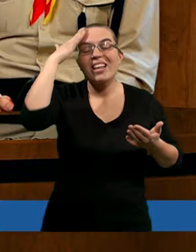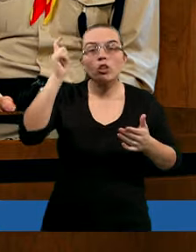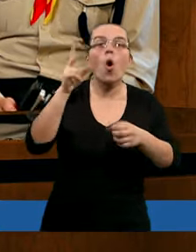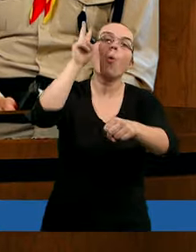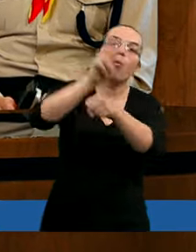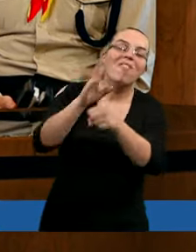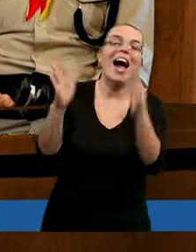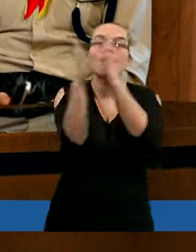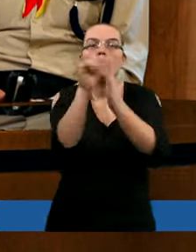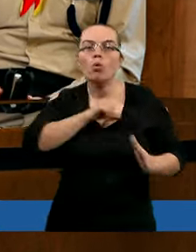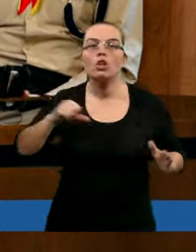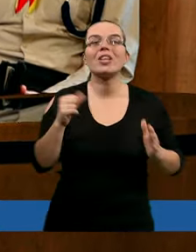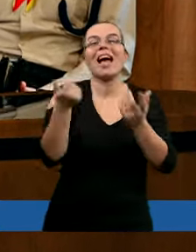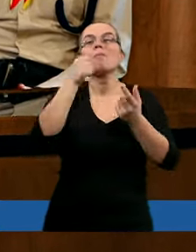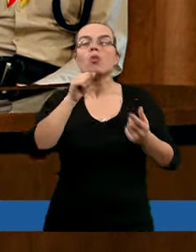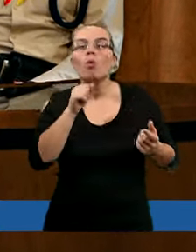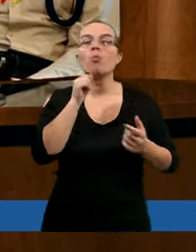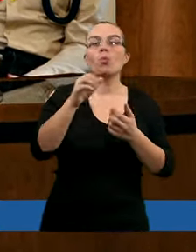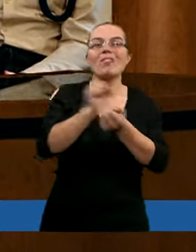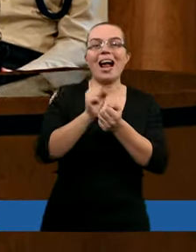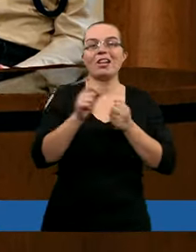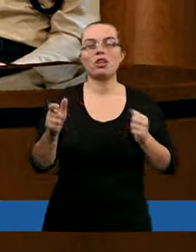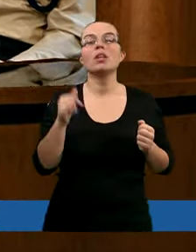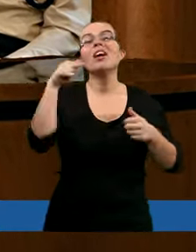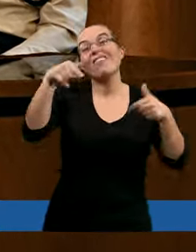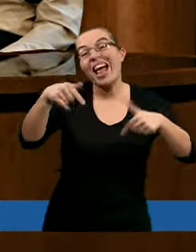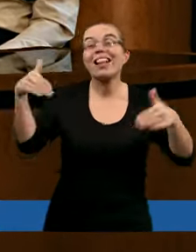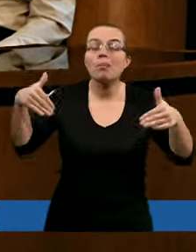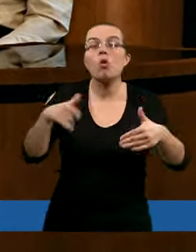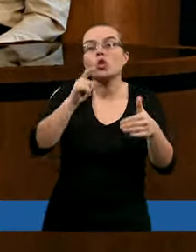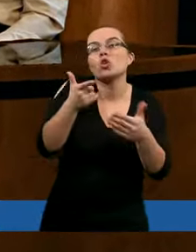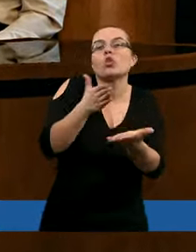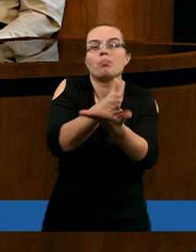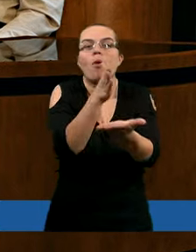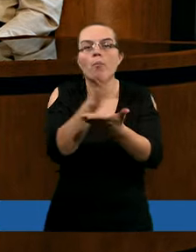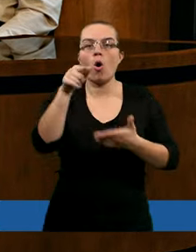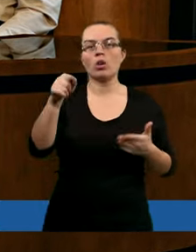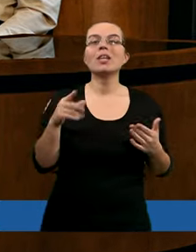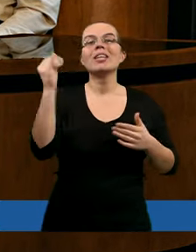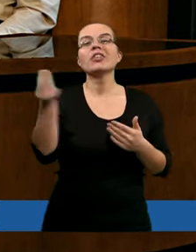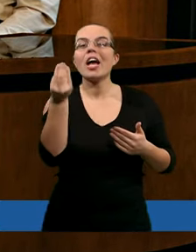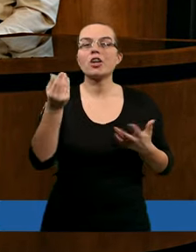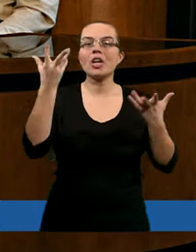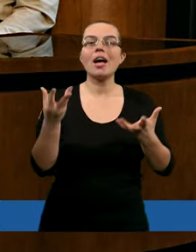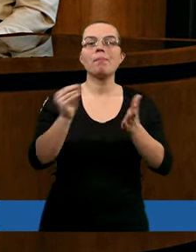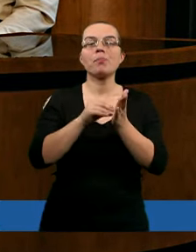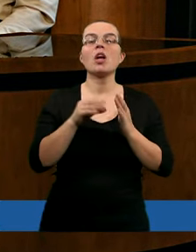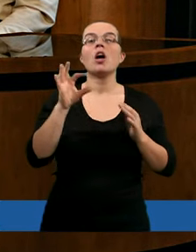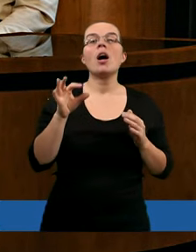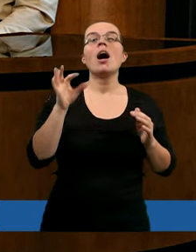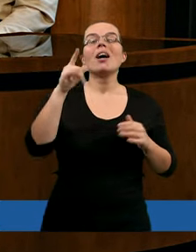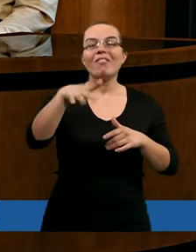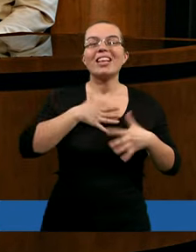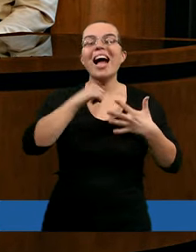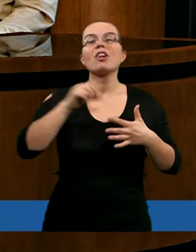módl się. Natomiast jeśli nie, wtedy może jakaś historia. Bo jeszcze wydaje mi się,